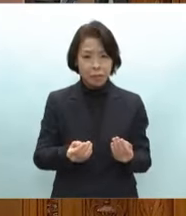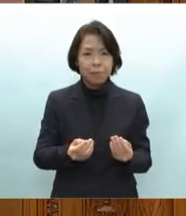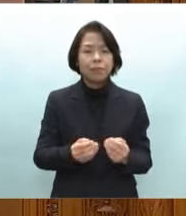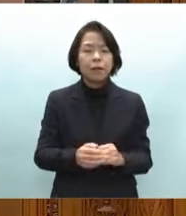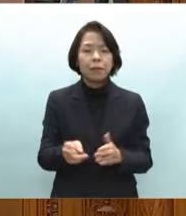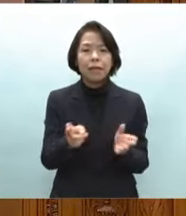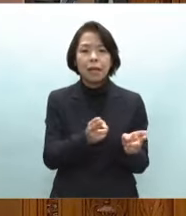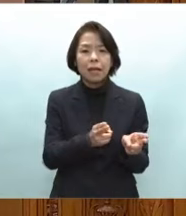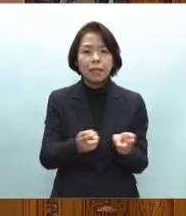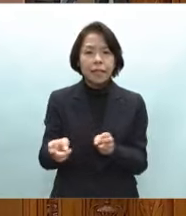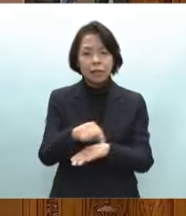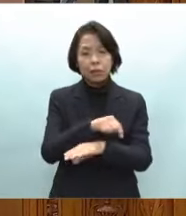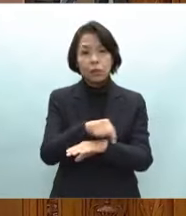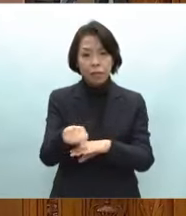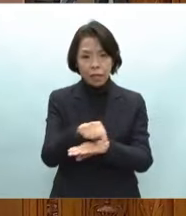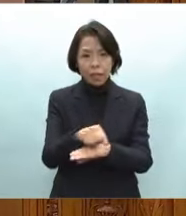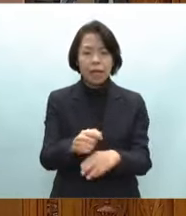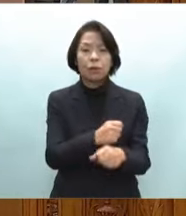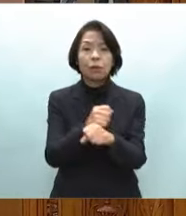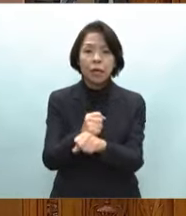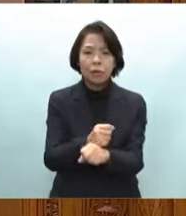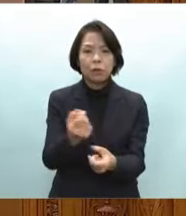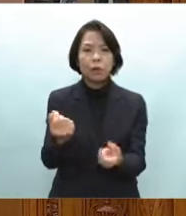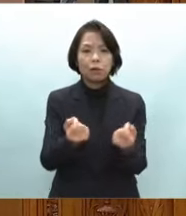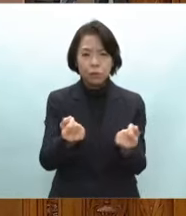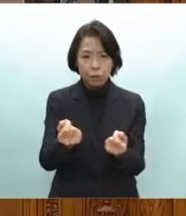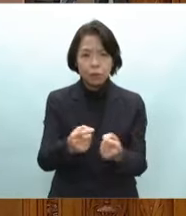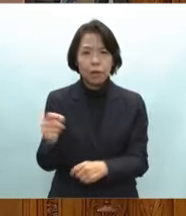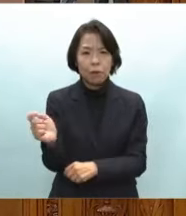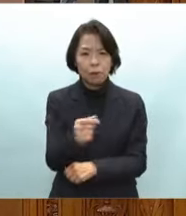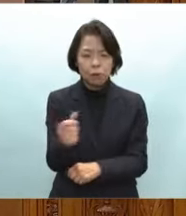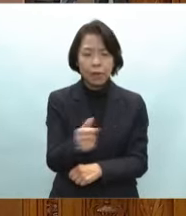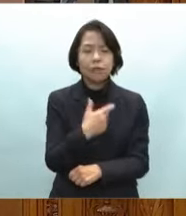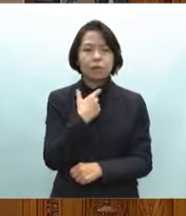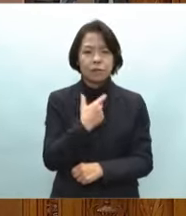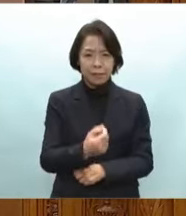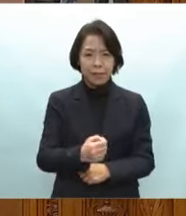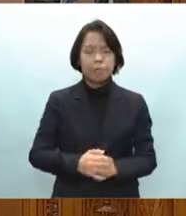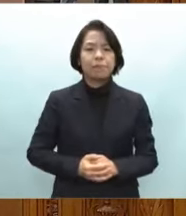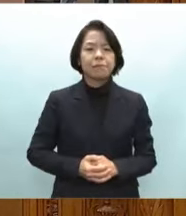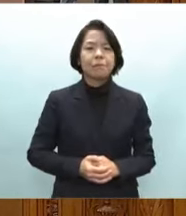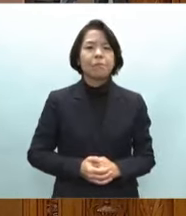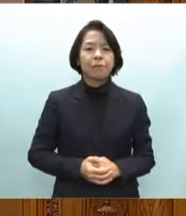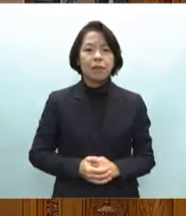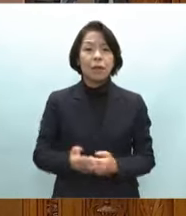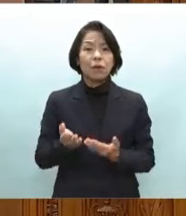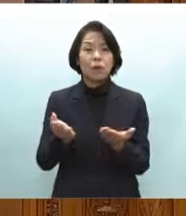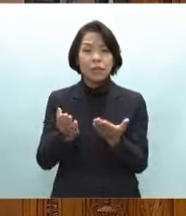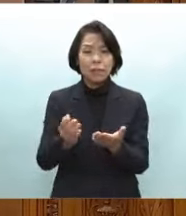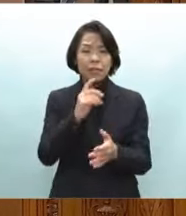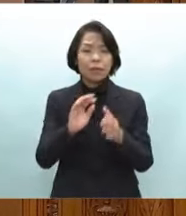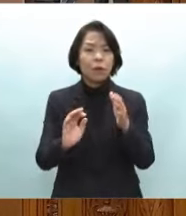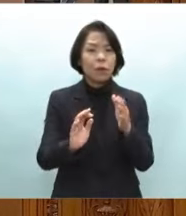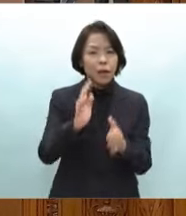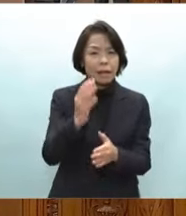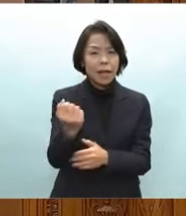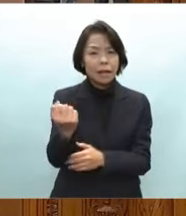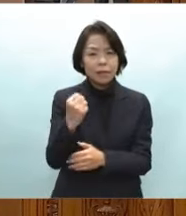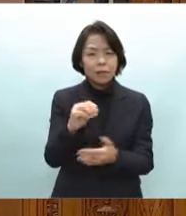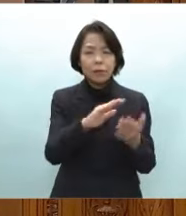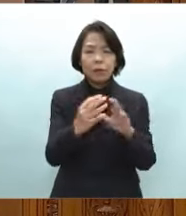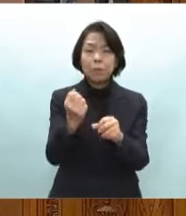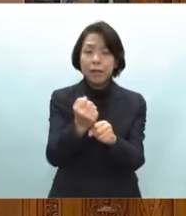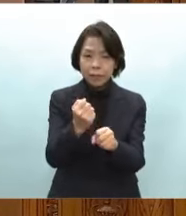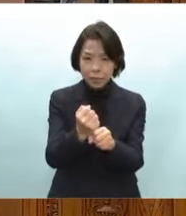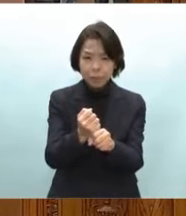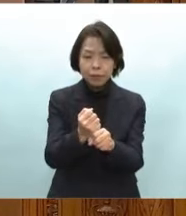度設計の検討調整加速してまいります地震と火災に強い街づく